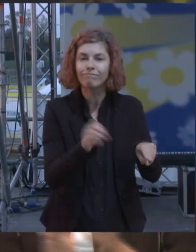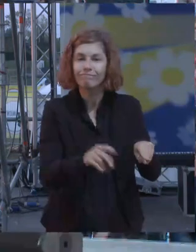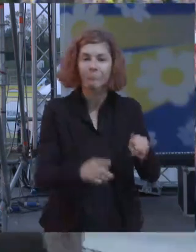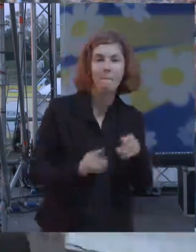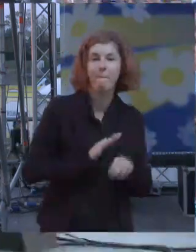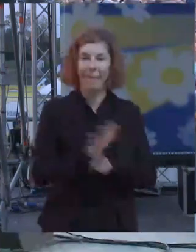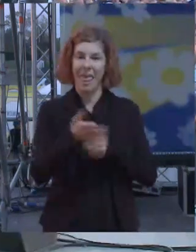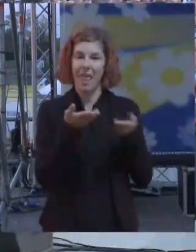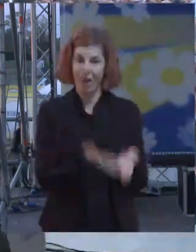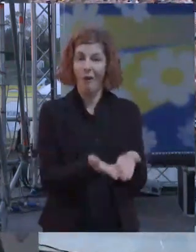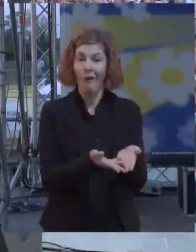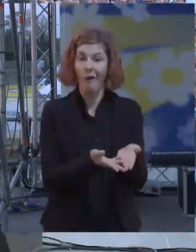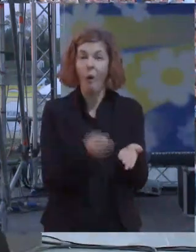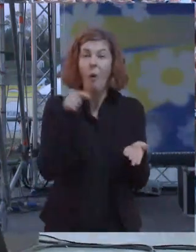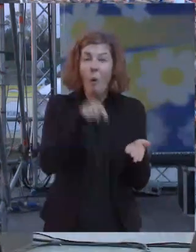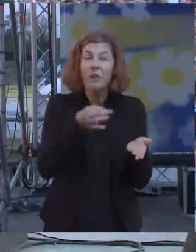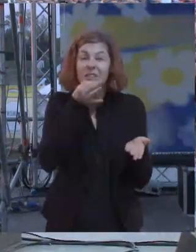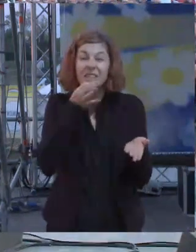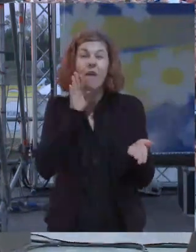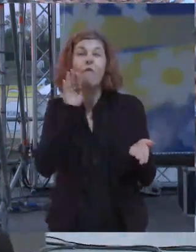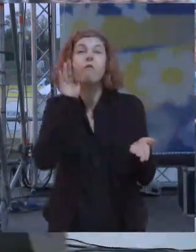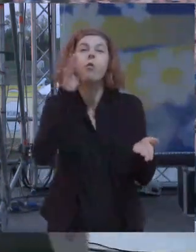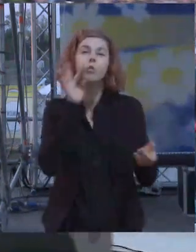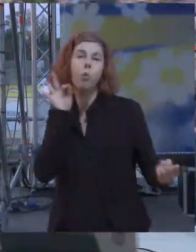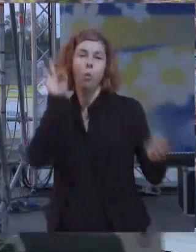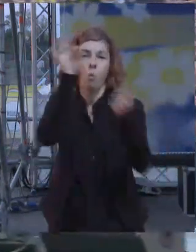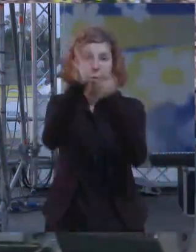questo significa guardare al futuro e puntare al futuro